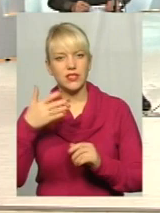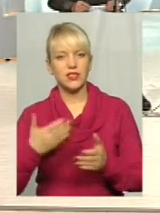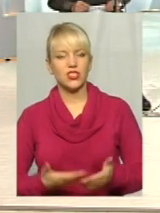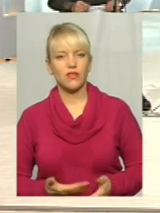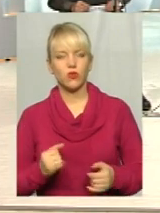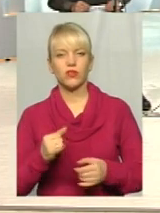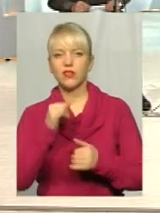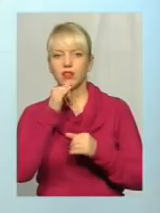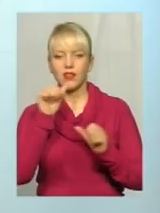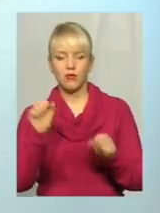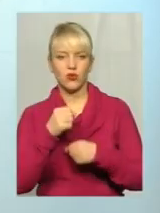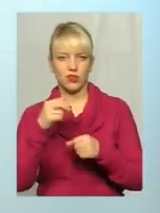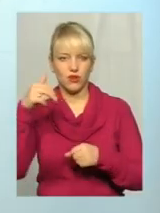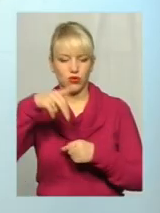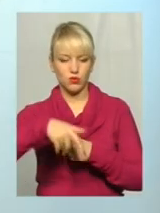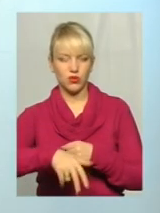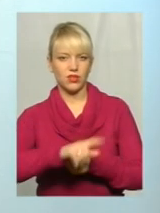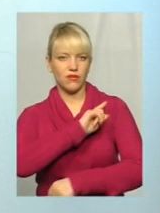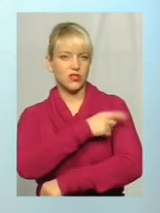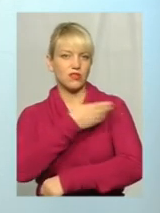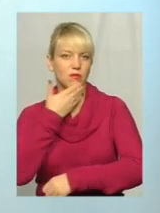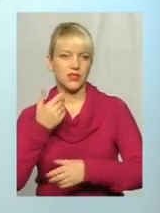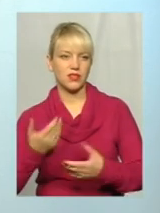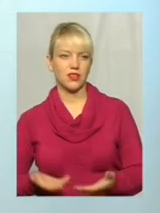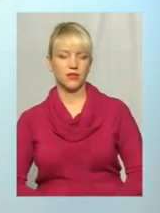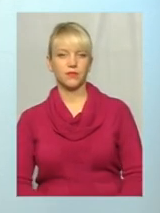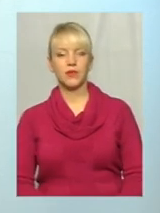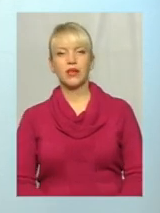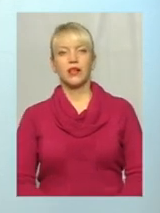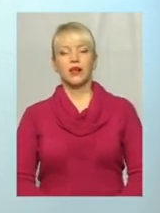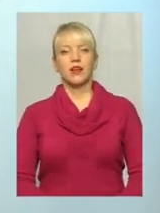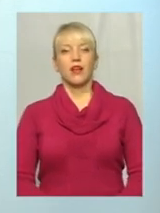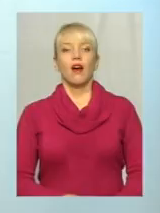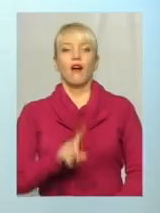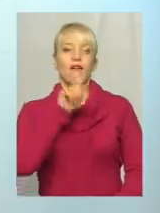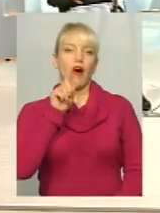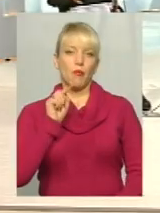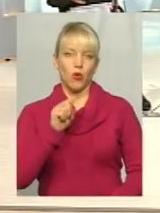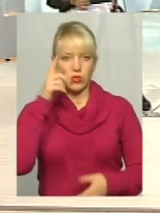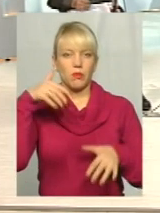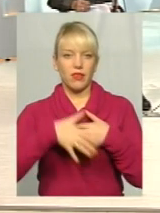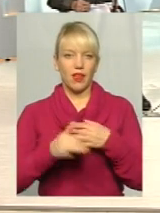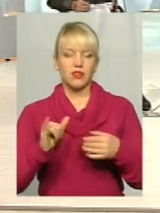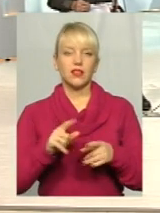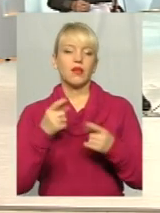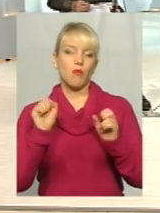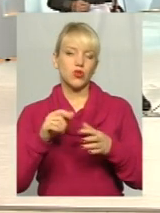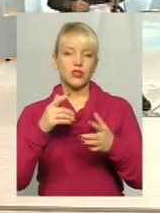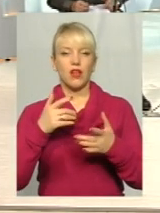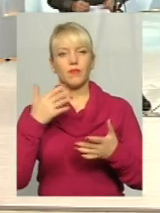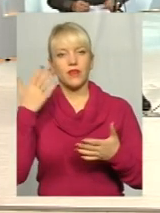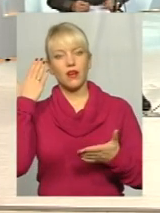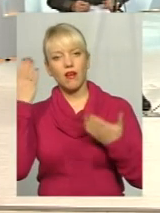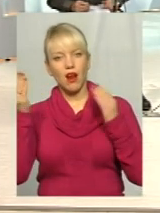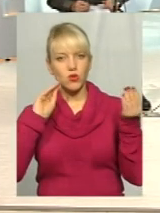спуститься просто не мають фізичної сили. Вопрос понятен і його можна розсуждати по-разному. Я в початку передачі